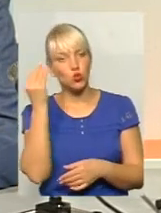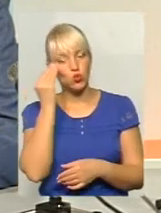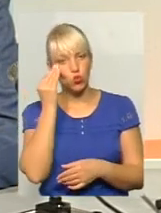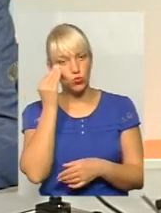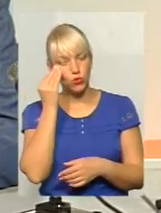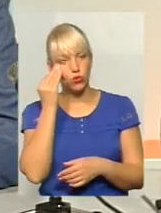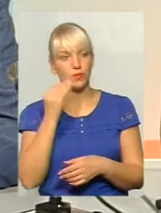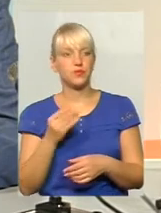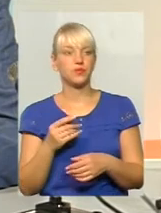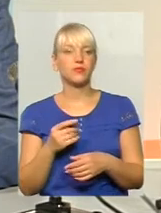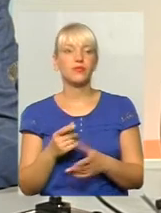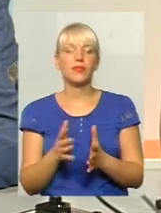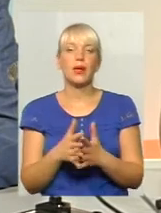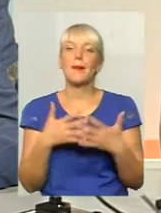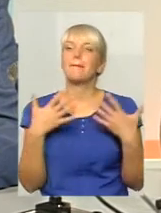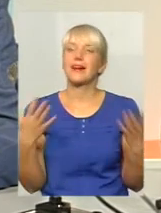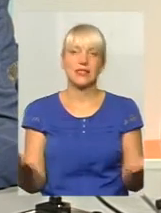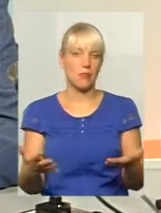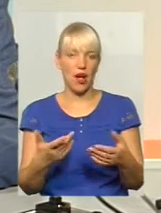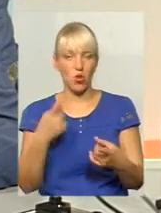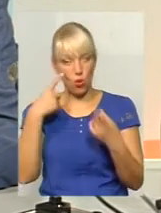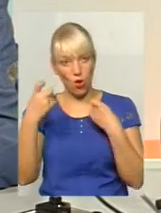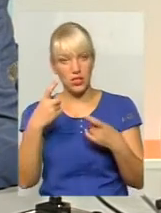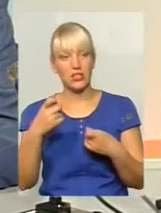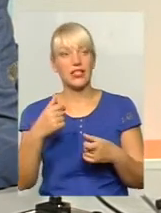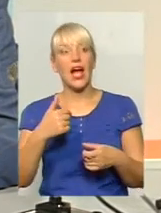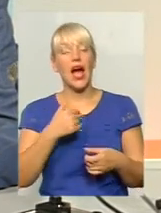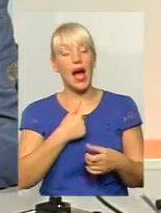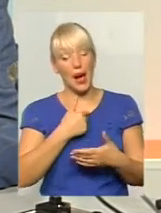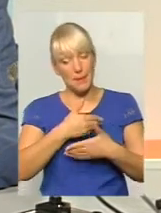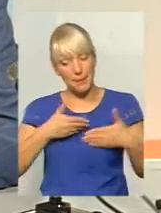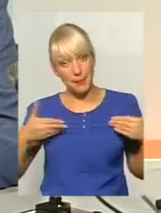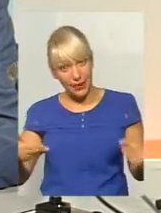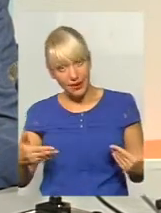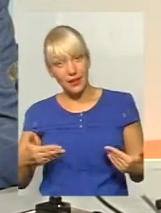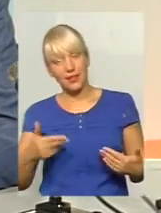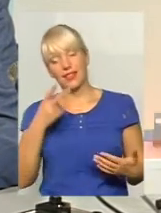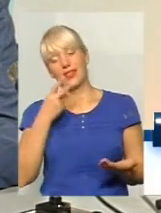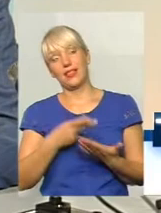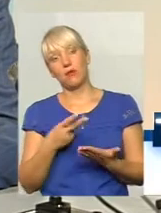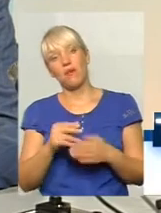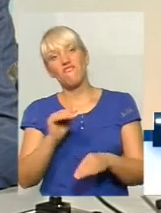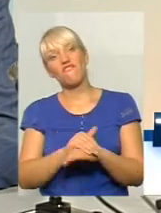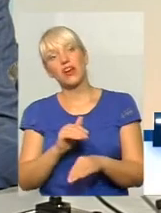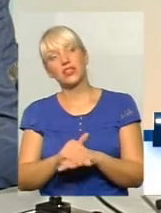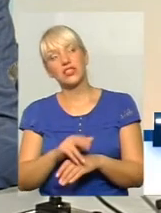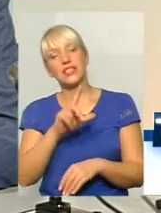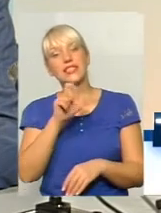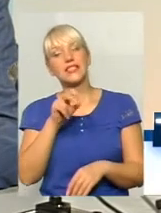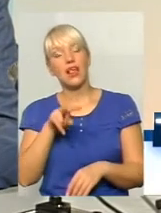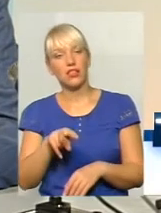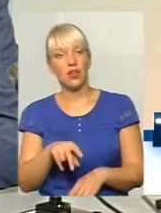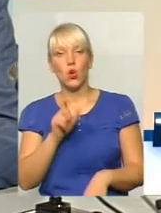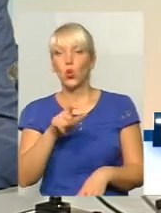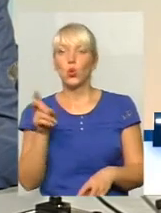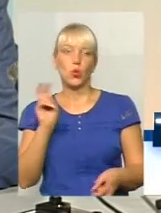максимальне оголошення. А ми дивимося фактично по залу. Люди